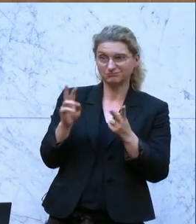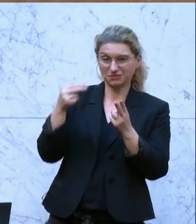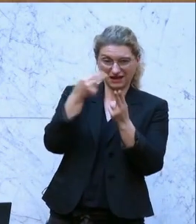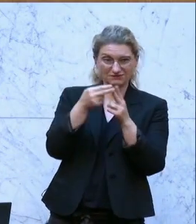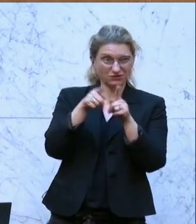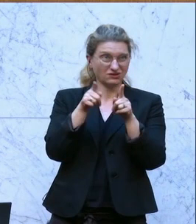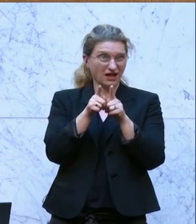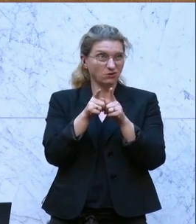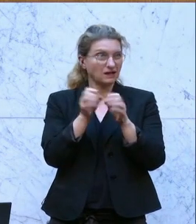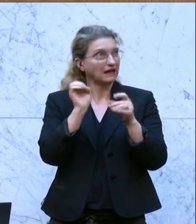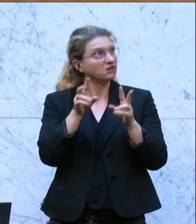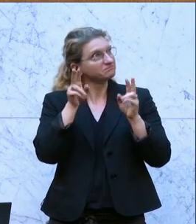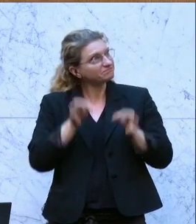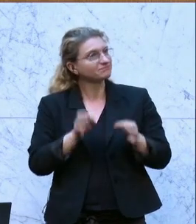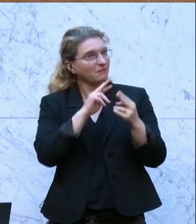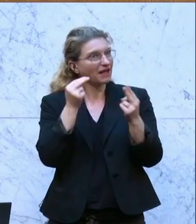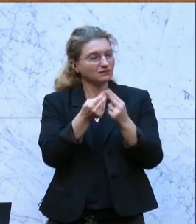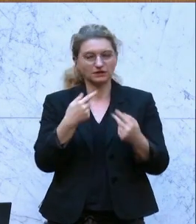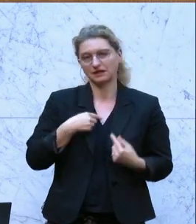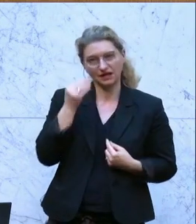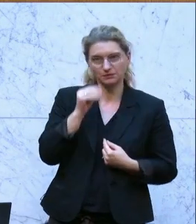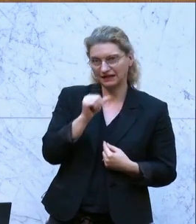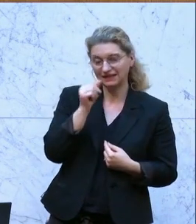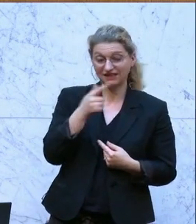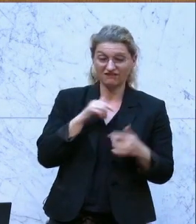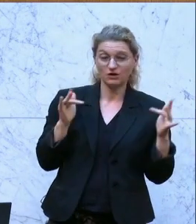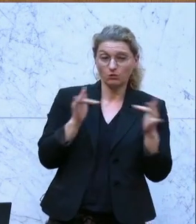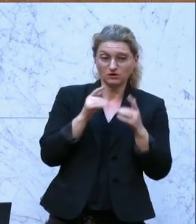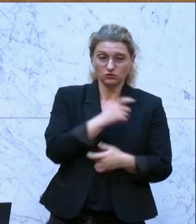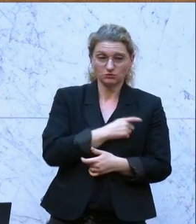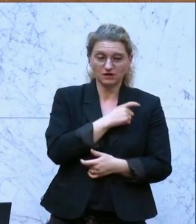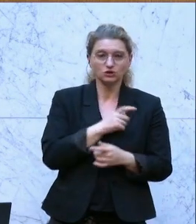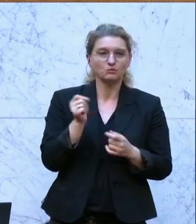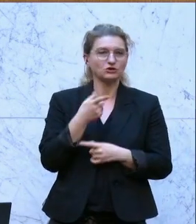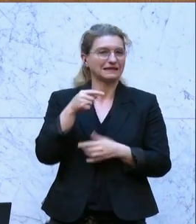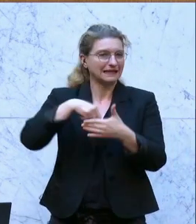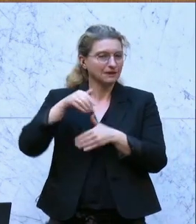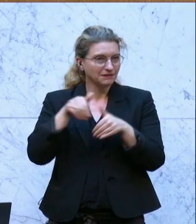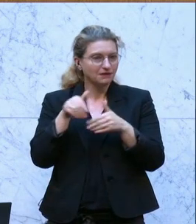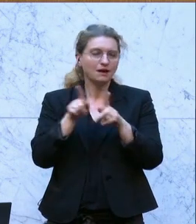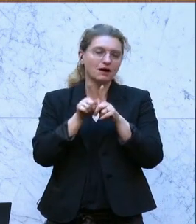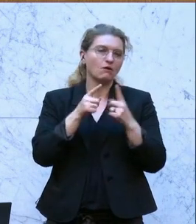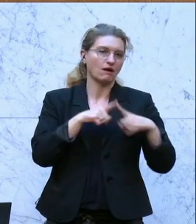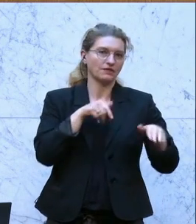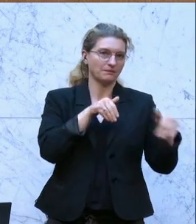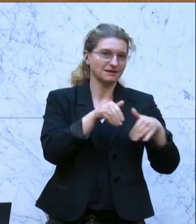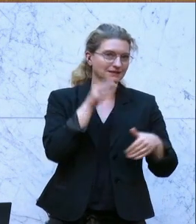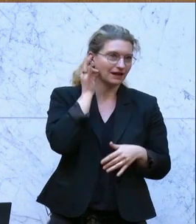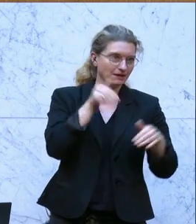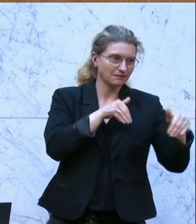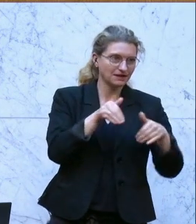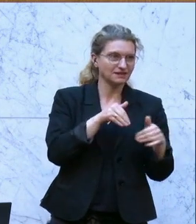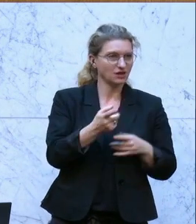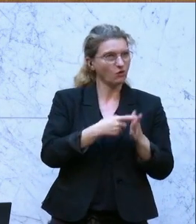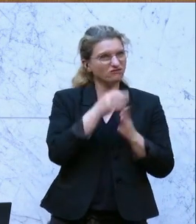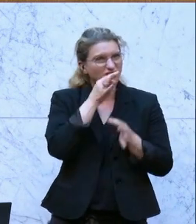oft leider nicht. Wir halten als Oppositionsparteien zu oft, gerade aus dem Innenministerium, aber auch von anderen Ministerinnen und Ministern, nicht die Antworten, die